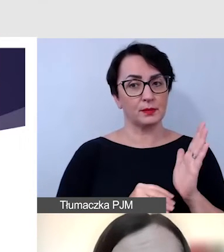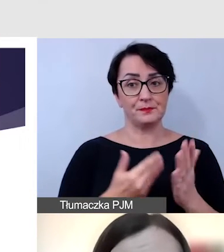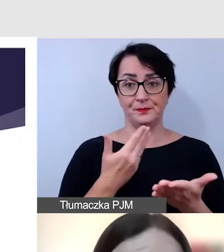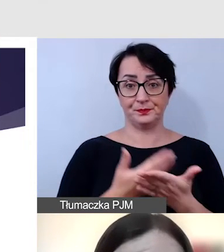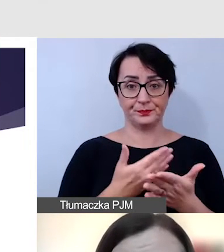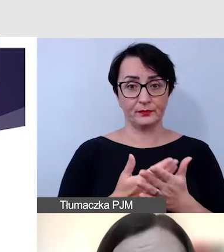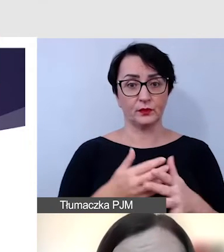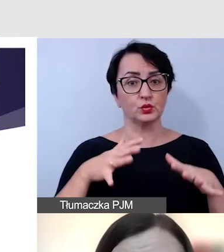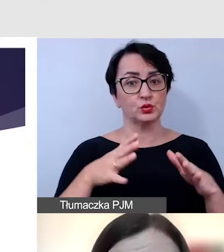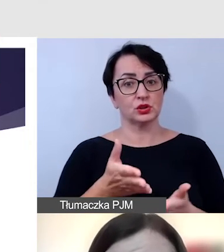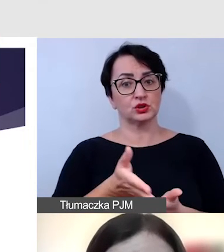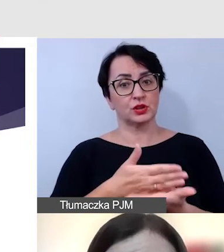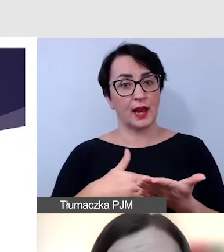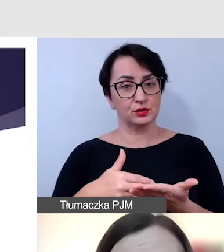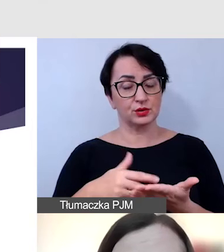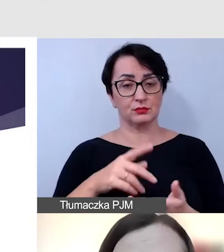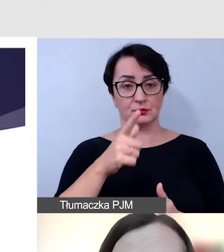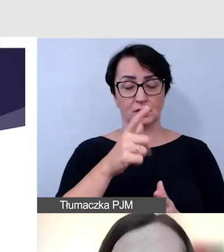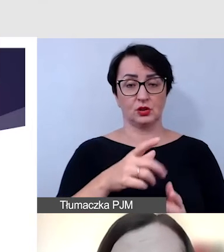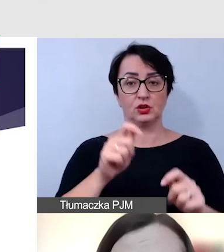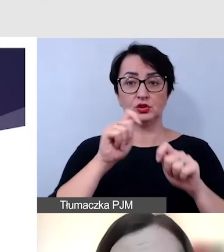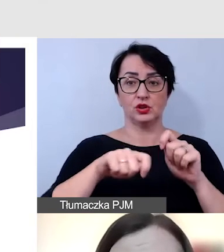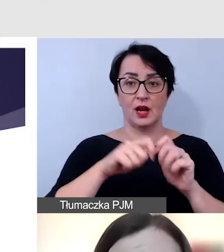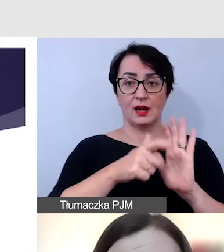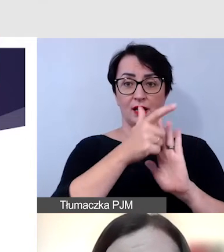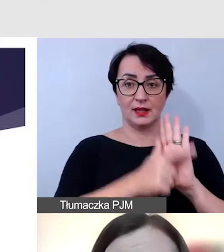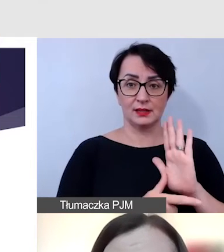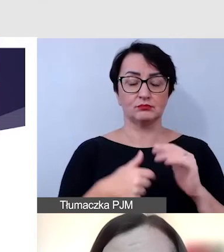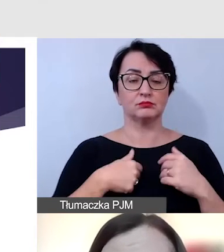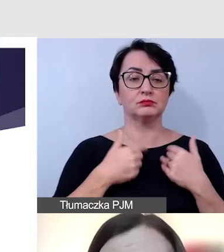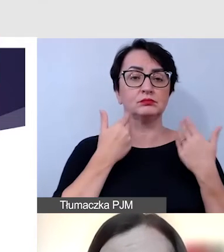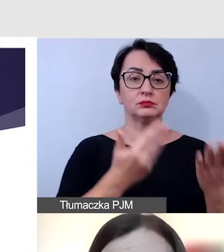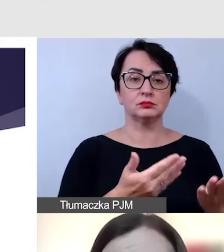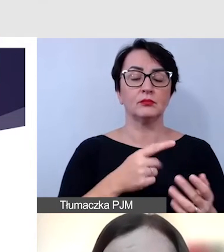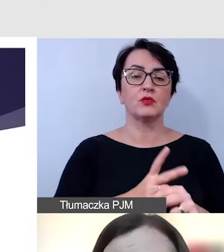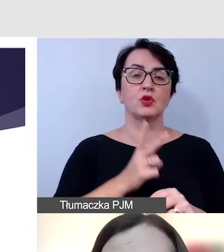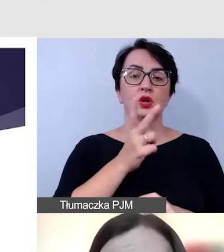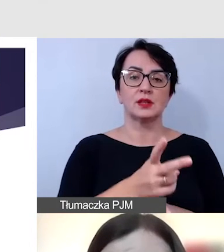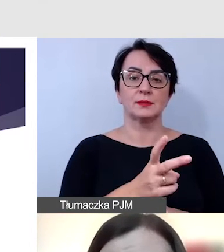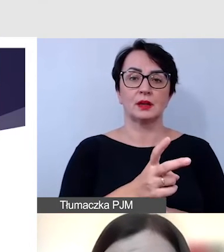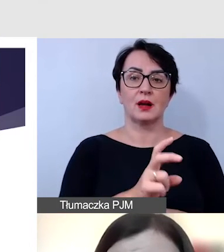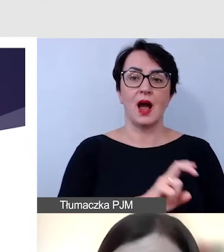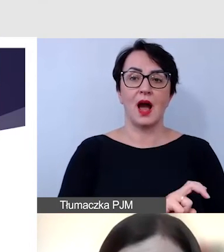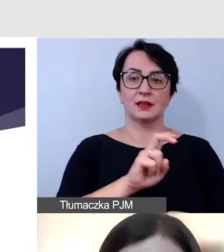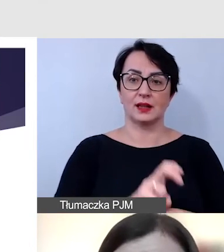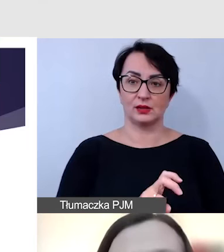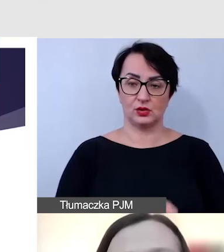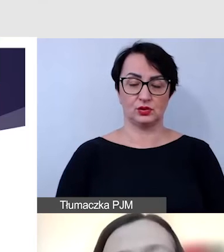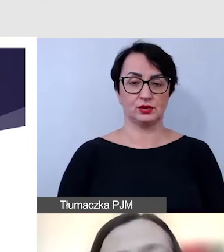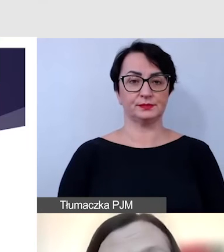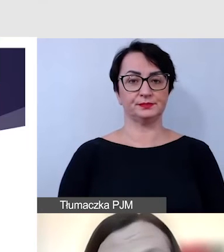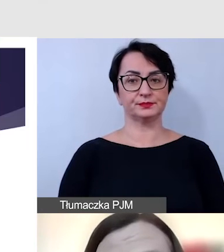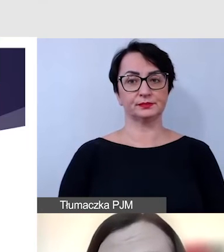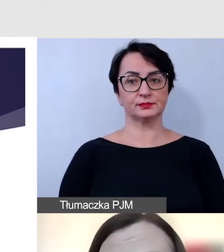też dużą część naszej checklisty poświęcimy dostępności architektonicznej.